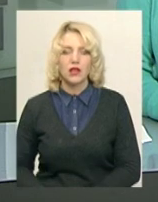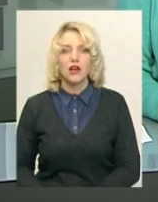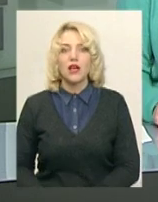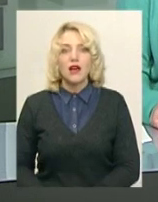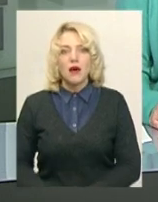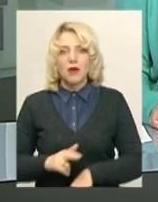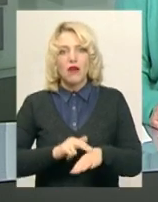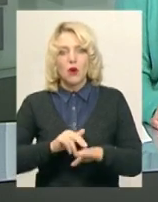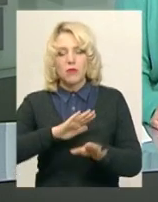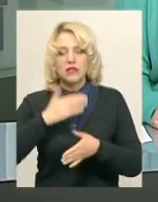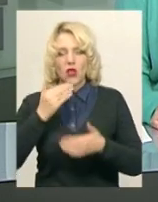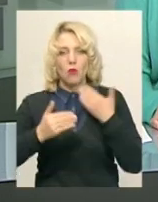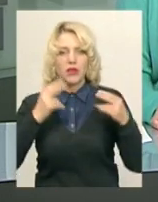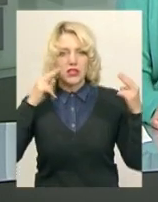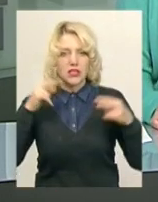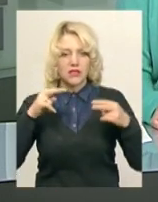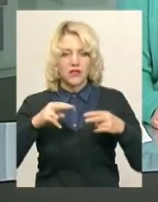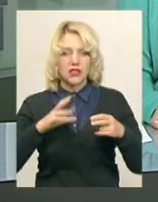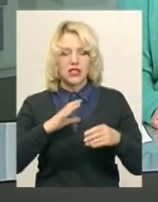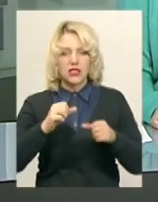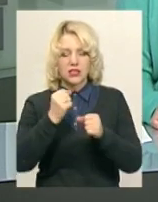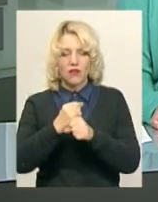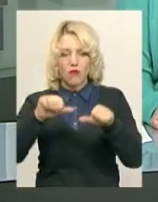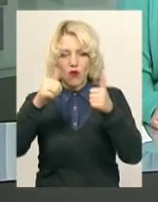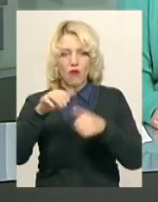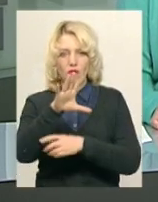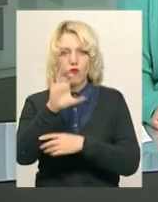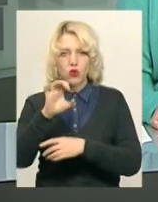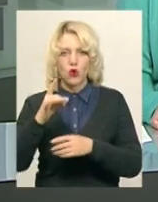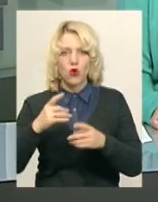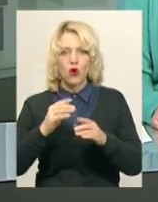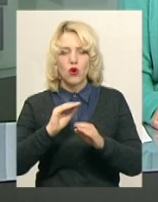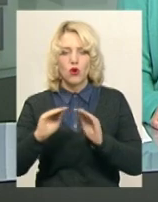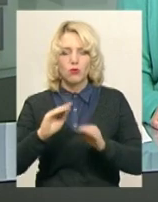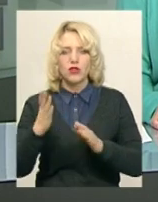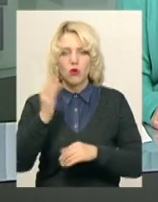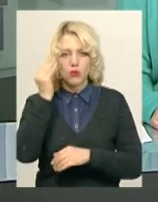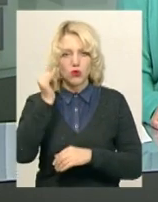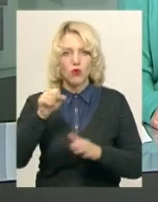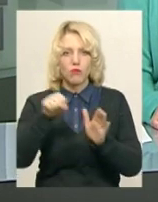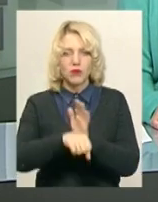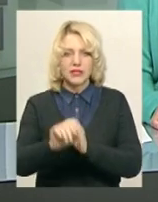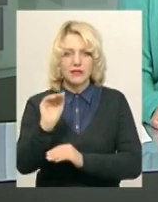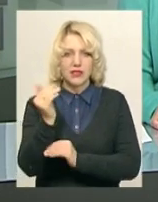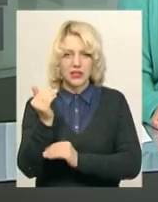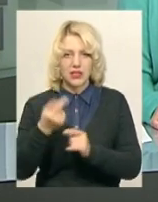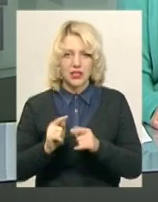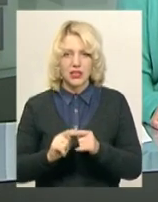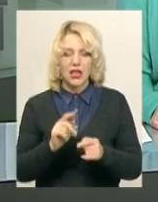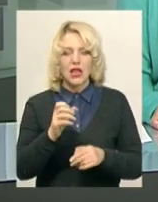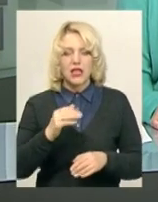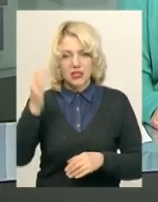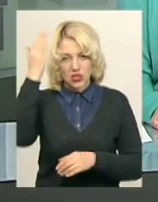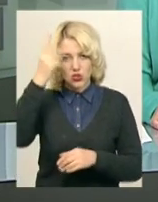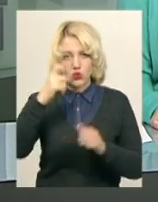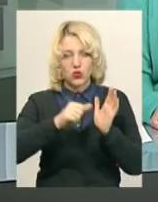Правоохоронці після опитування свідків склали фоторобот жінки, кутру підозрюють у вбивстві немовляти. На зріст підозрювана 160 см